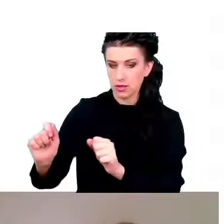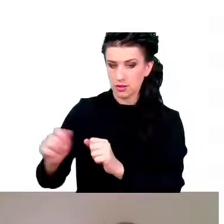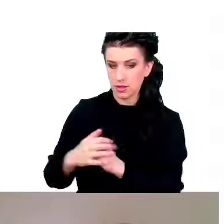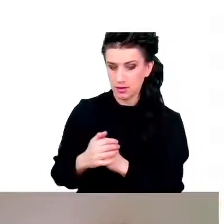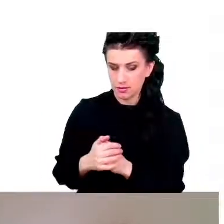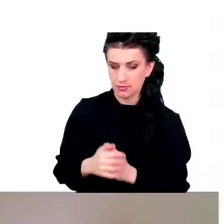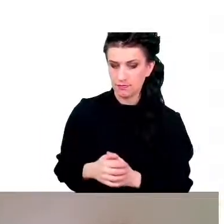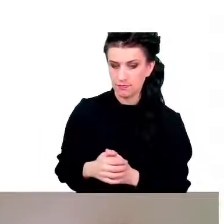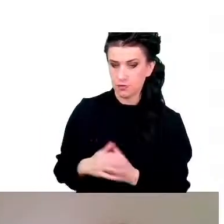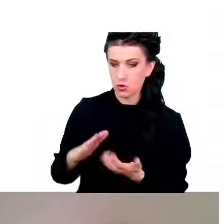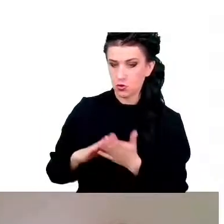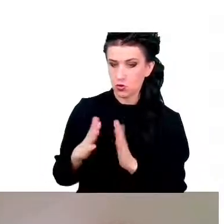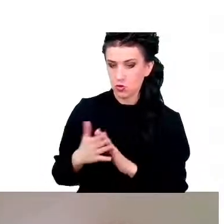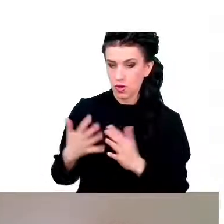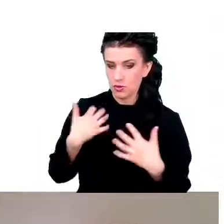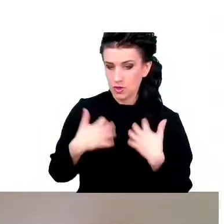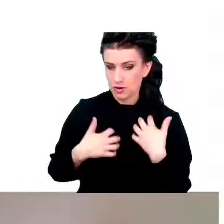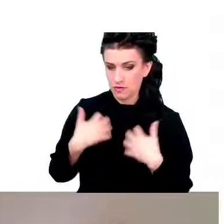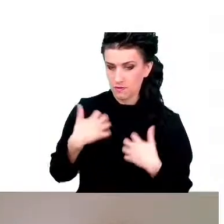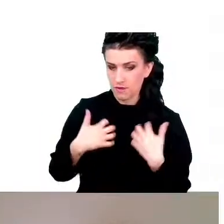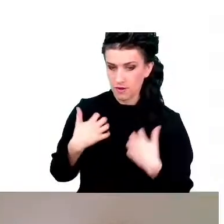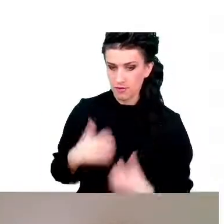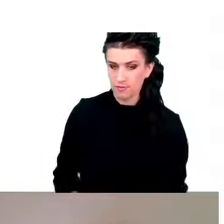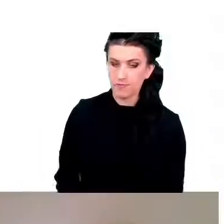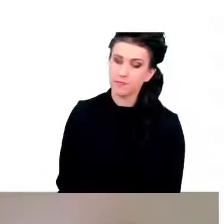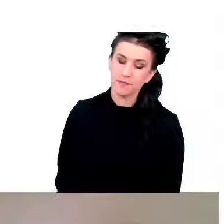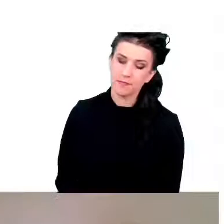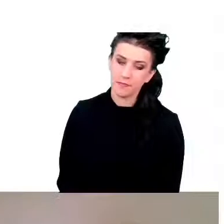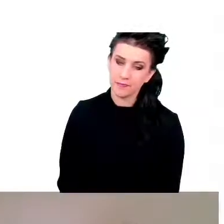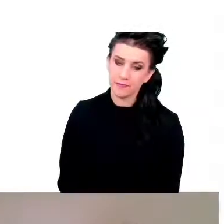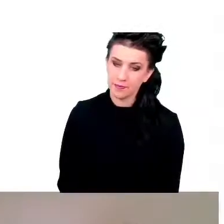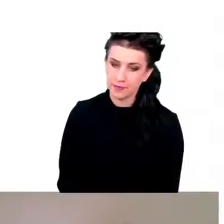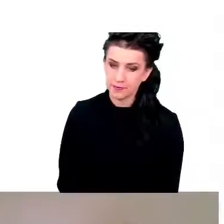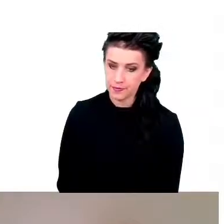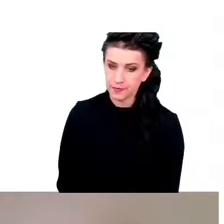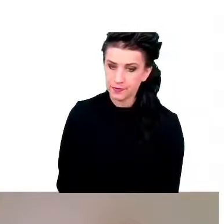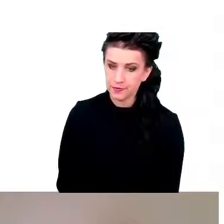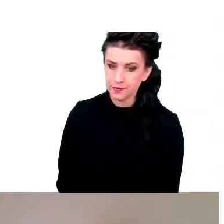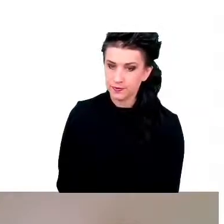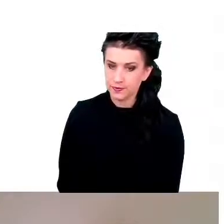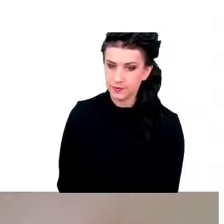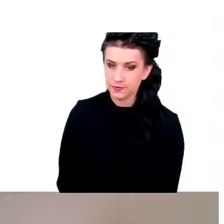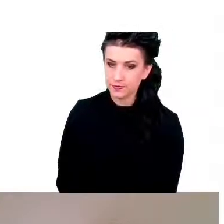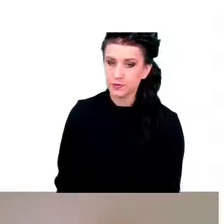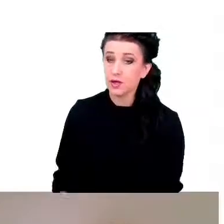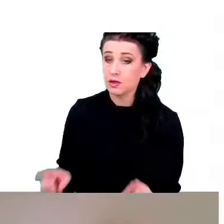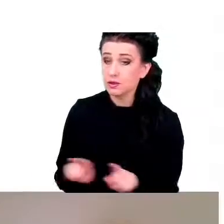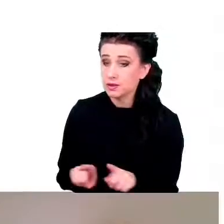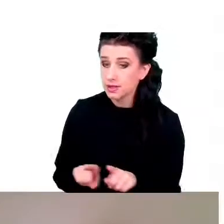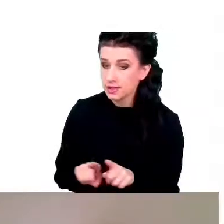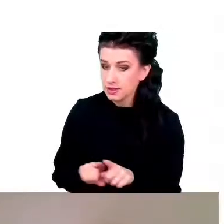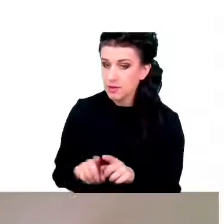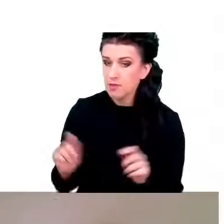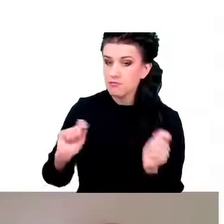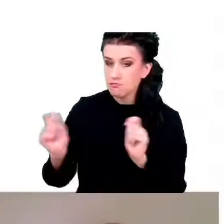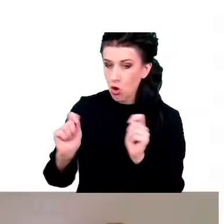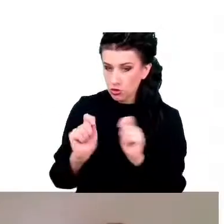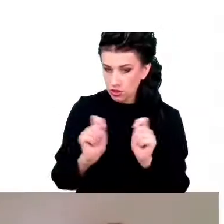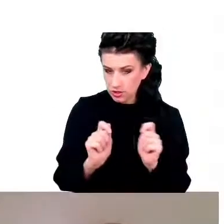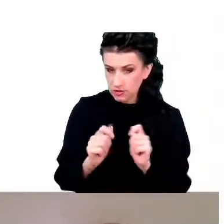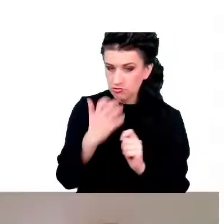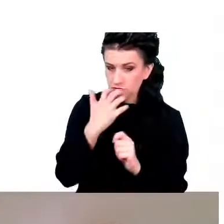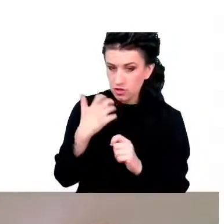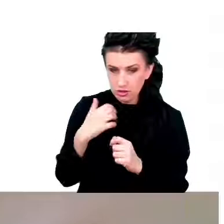związku z tym, że te same bodźce, które wcześniej nie wywoływały naszej reakcji, teraz już ją